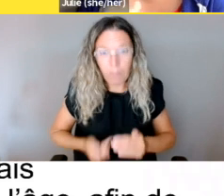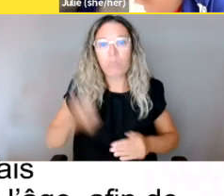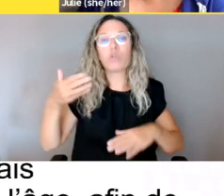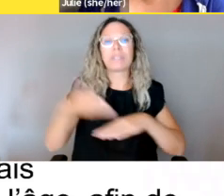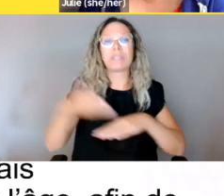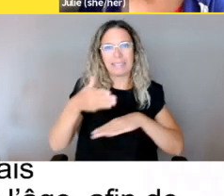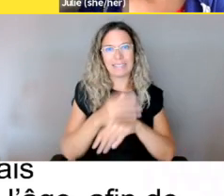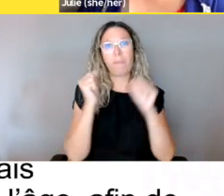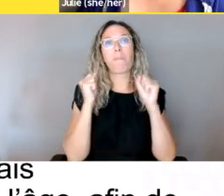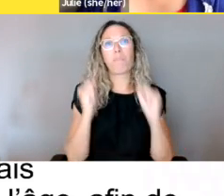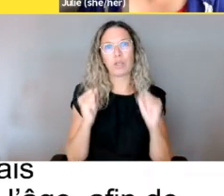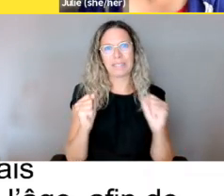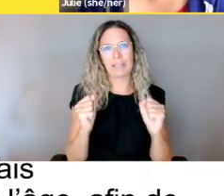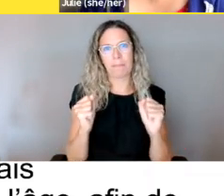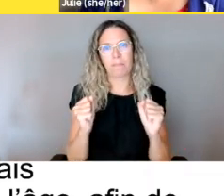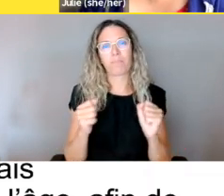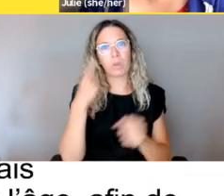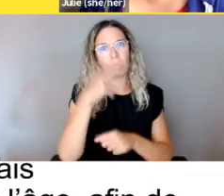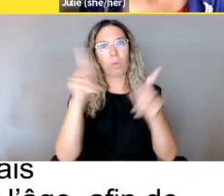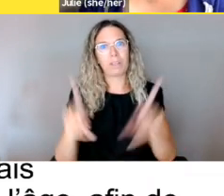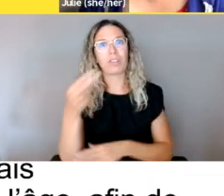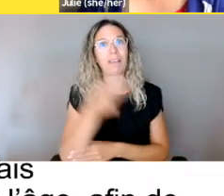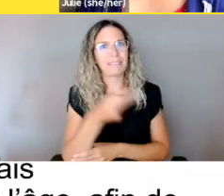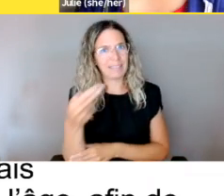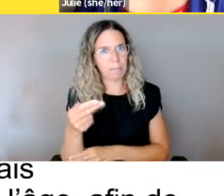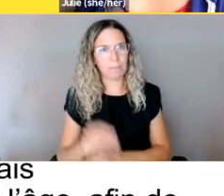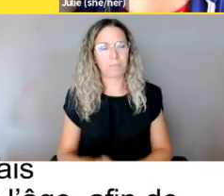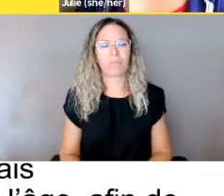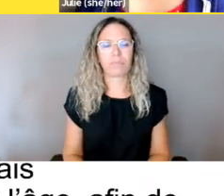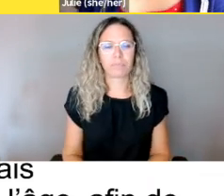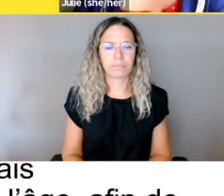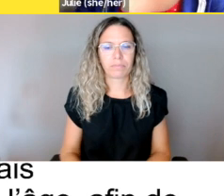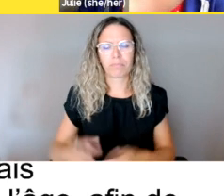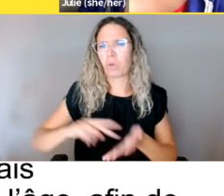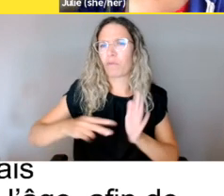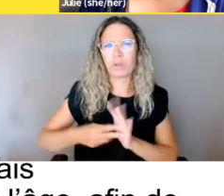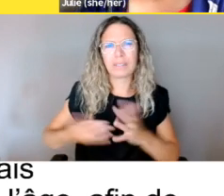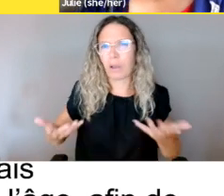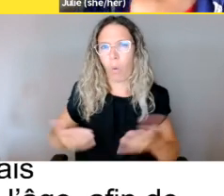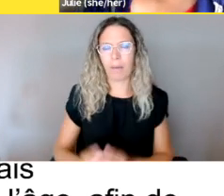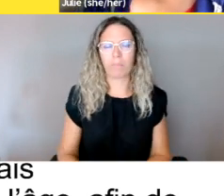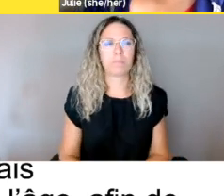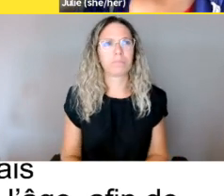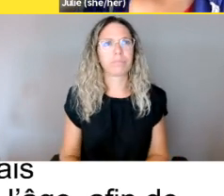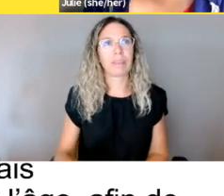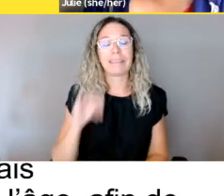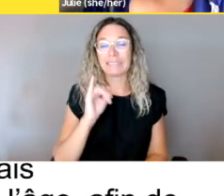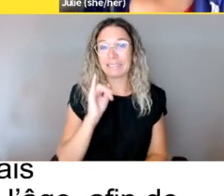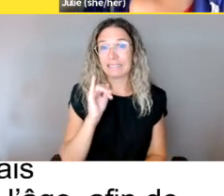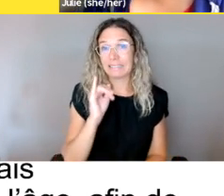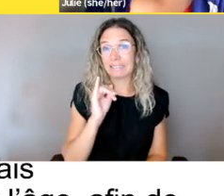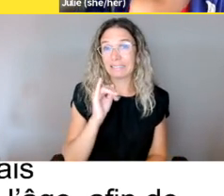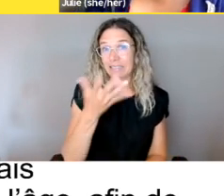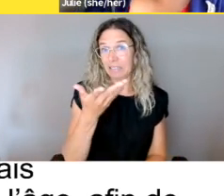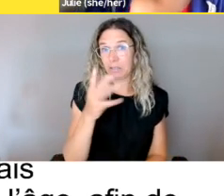accessible possible pour les personnes handicapées. Donc, ça veut dire que, mettons, si vous êtes